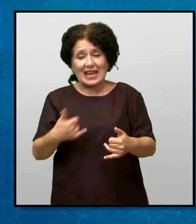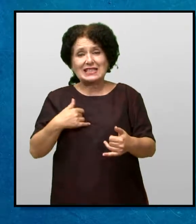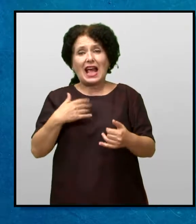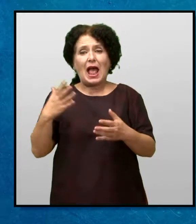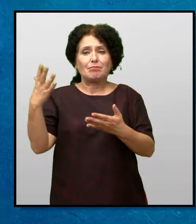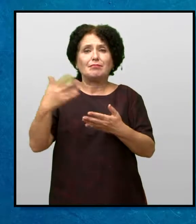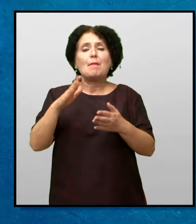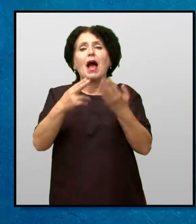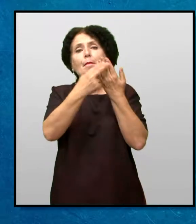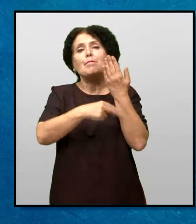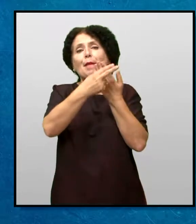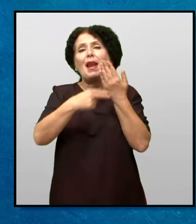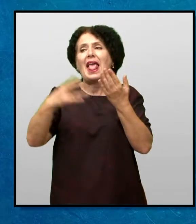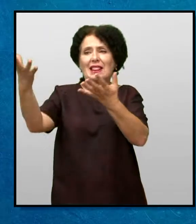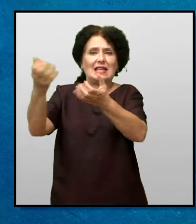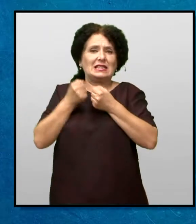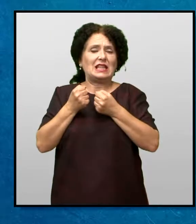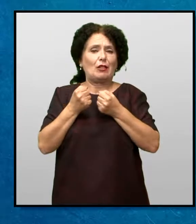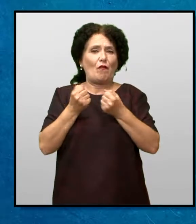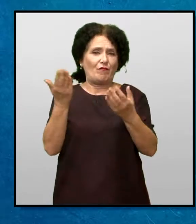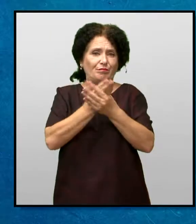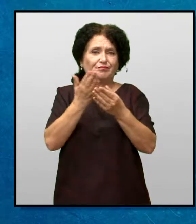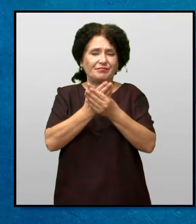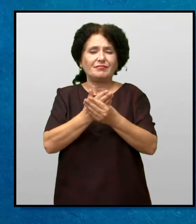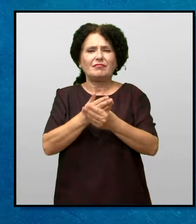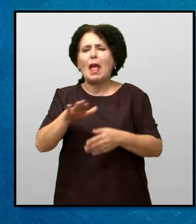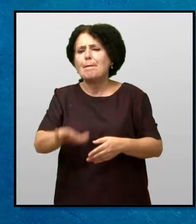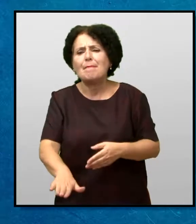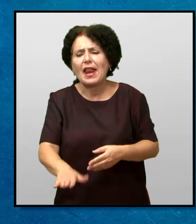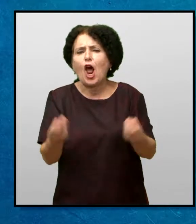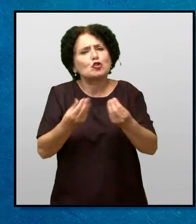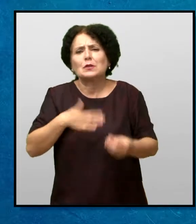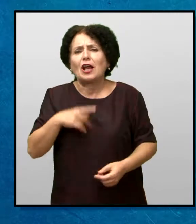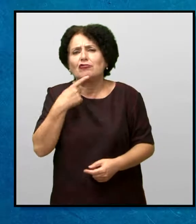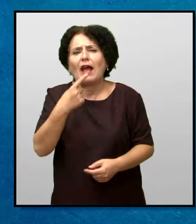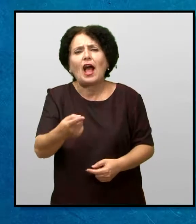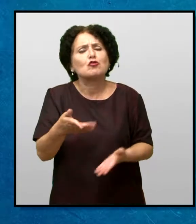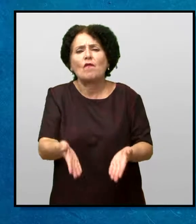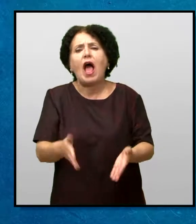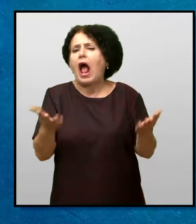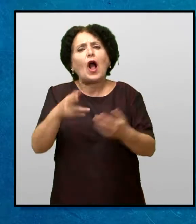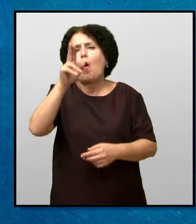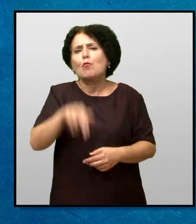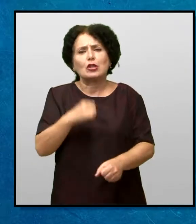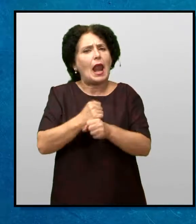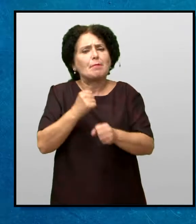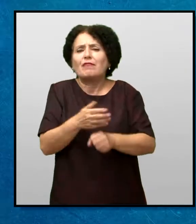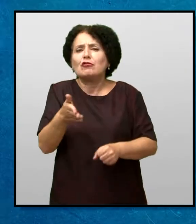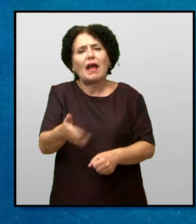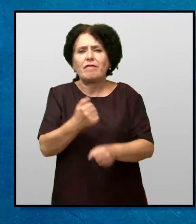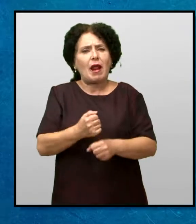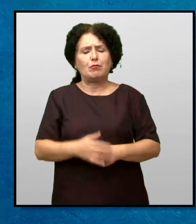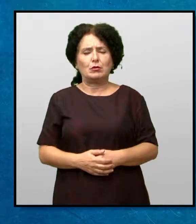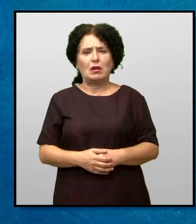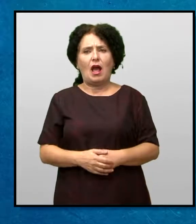унесов со себе голем дел од библијата на Евансови Мери, што сакаш да кажеш со тоа? Како си можела да направиш